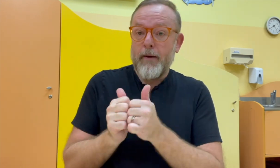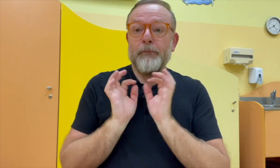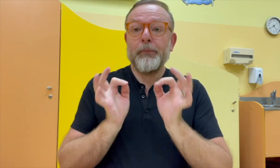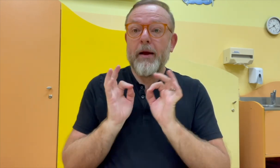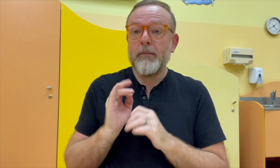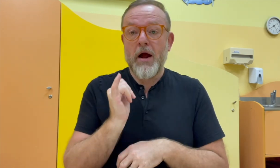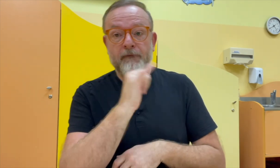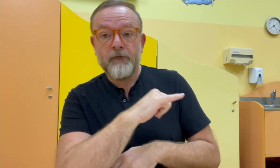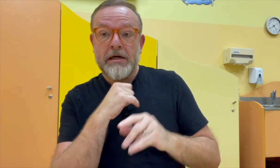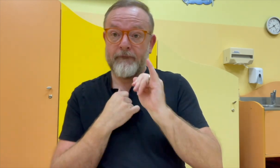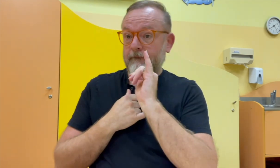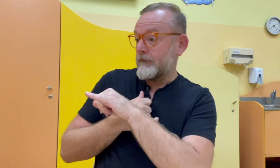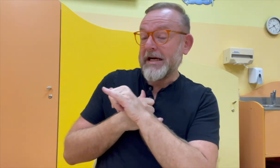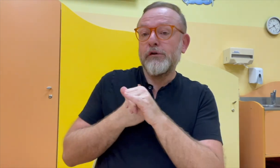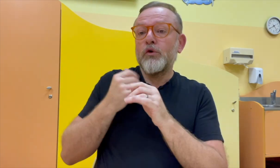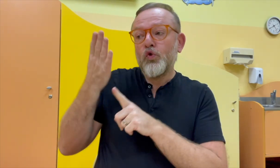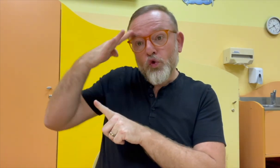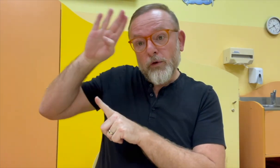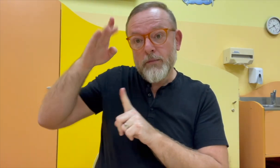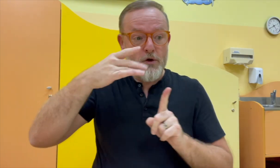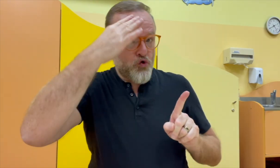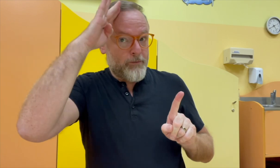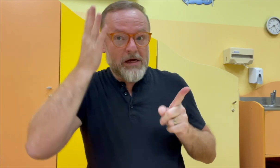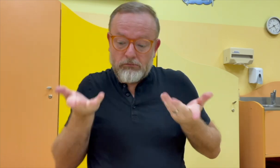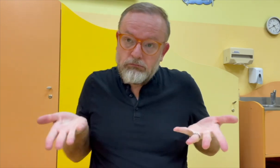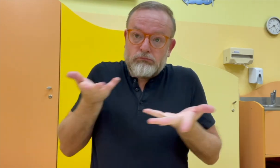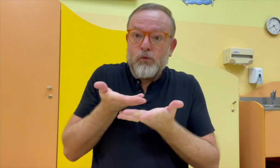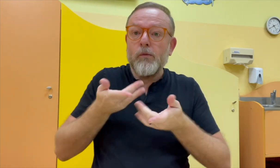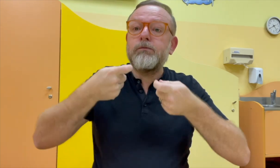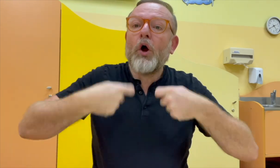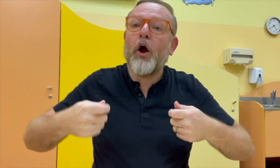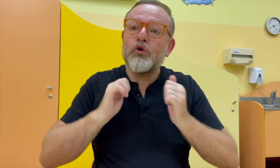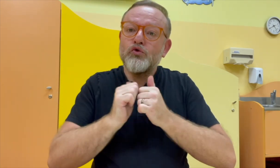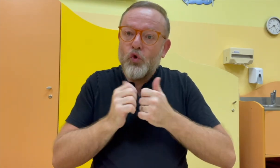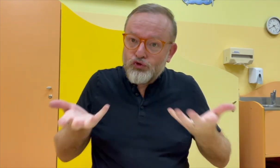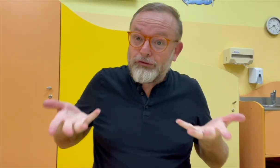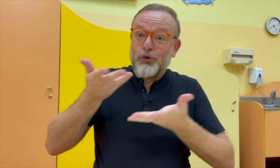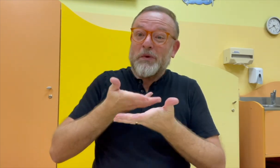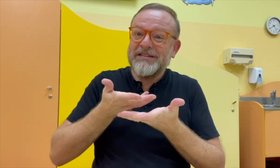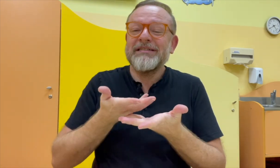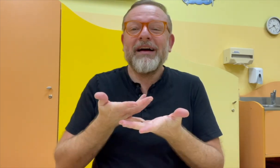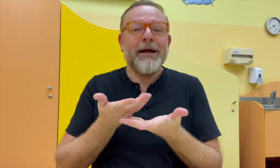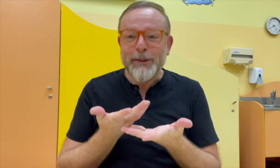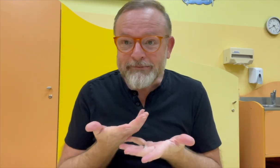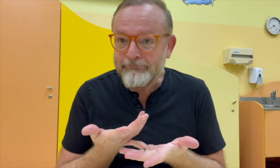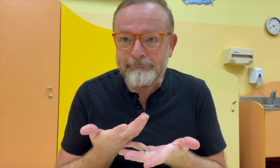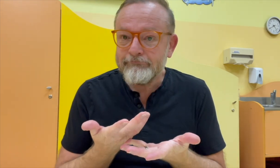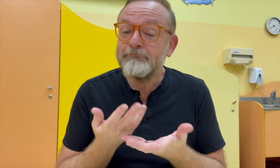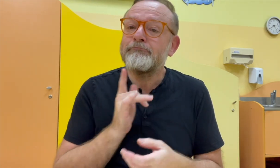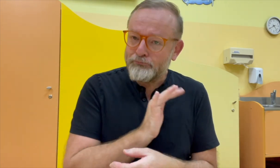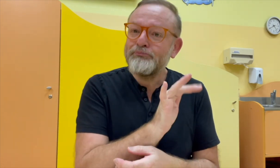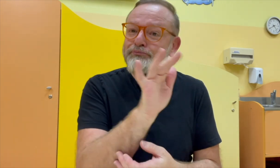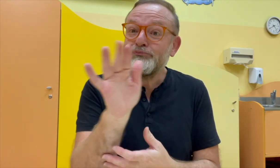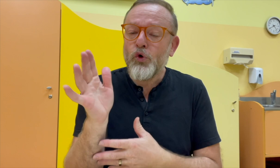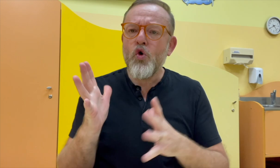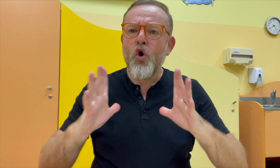si původně myslel, že každý rád bude spolupracovat s někým v týmu, protože tam dochází vlastně k výměně bohatých zkušeností a